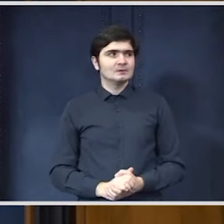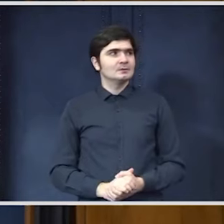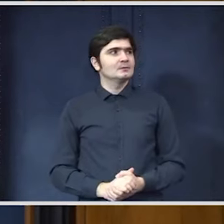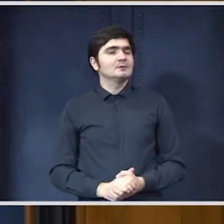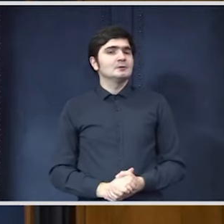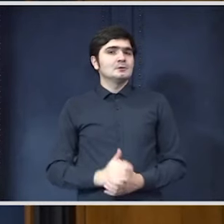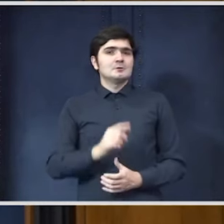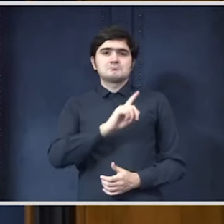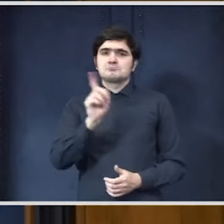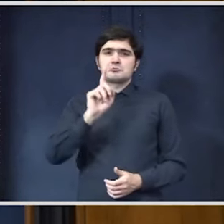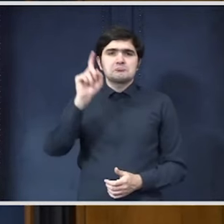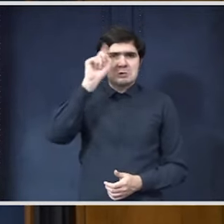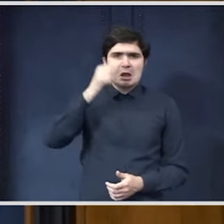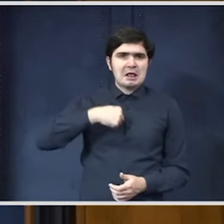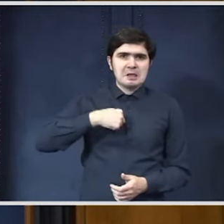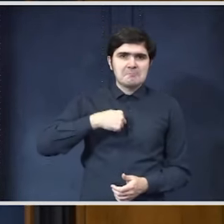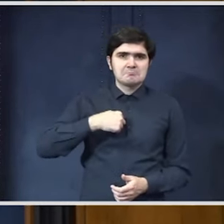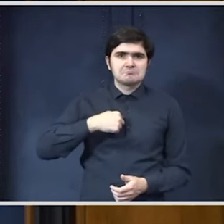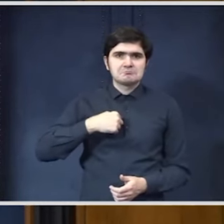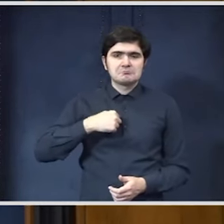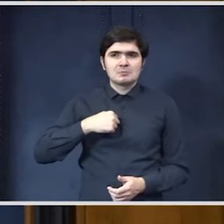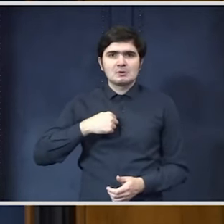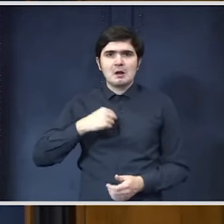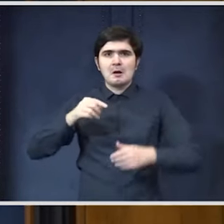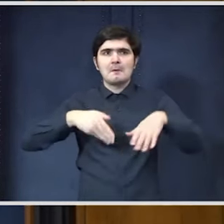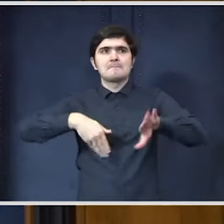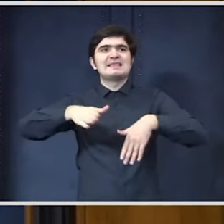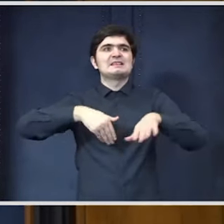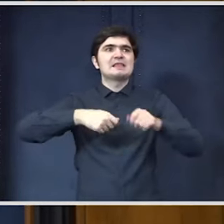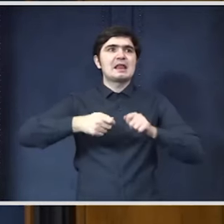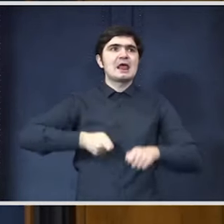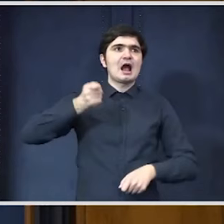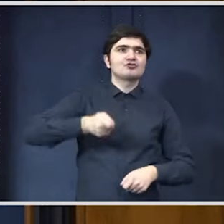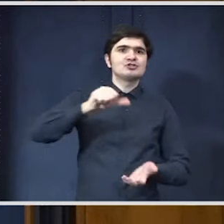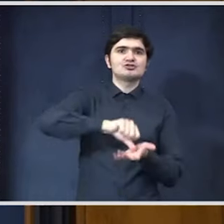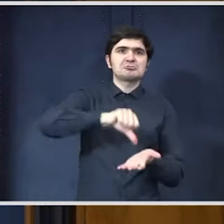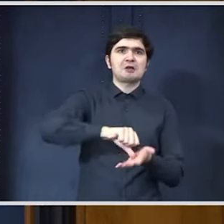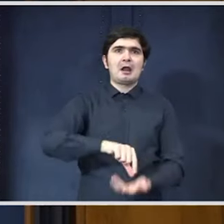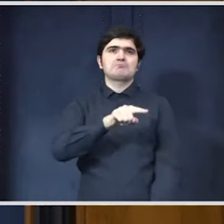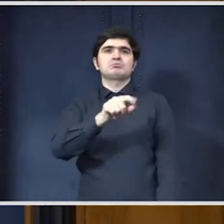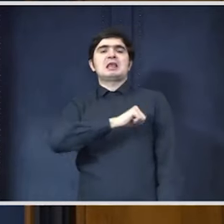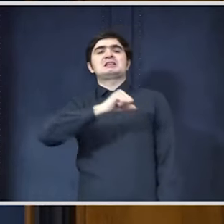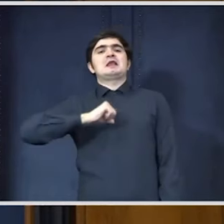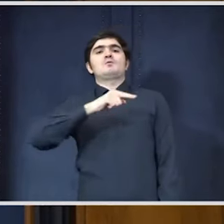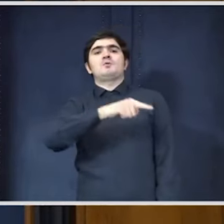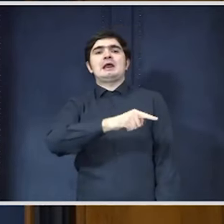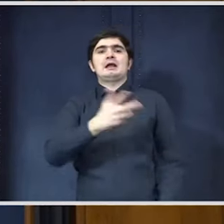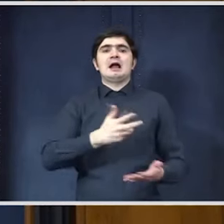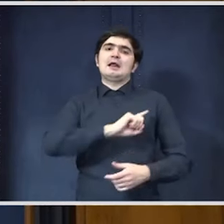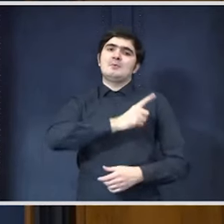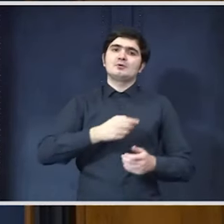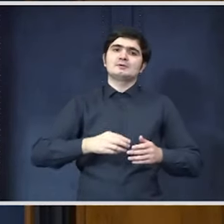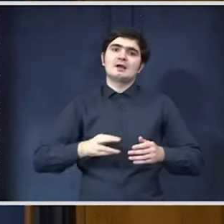Nu credem că ministerile, că agențiile centrale sunt singurele care pot să